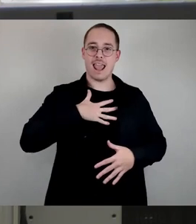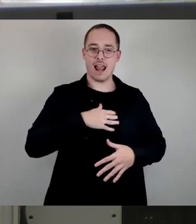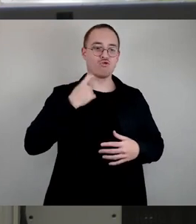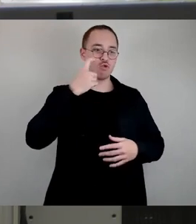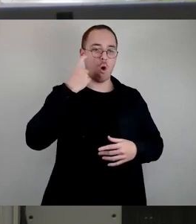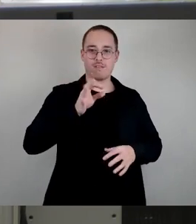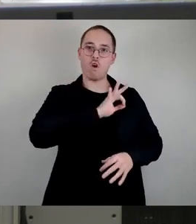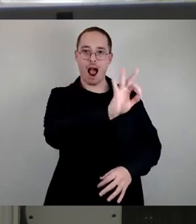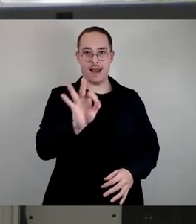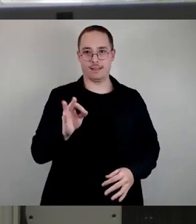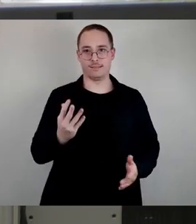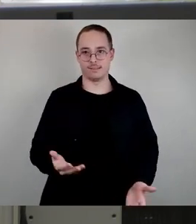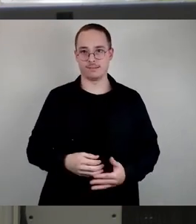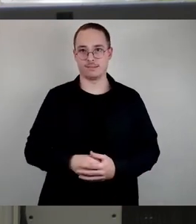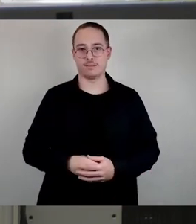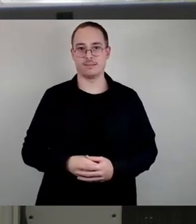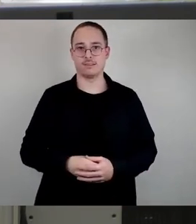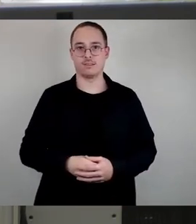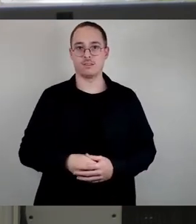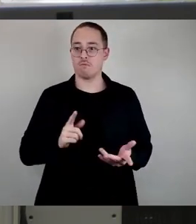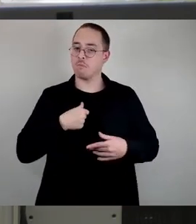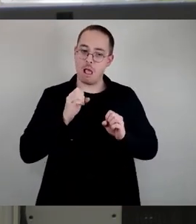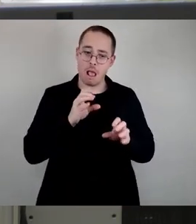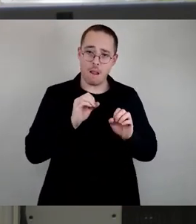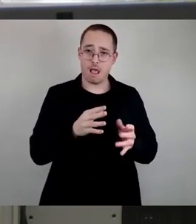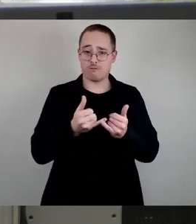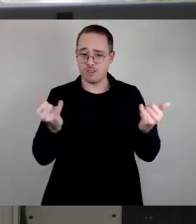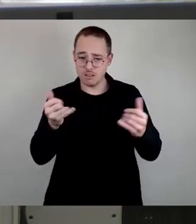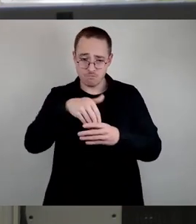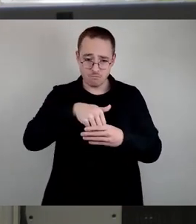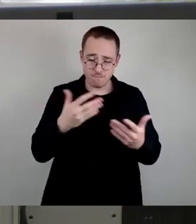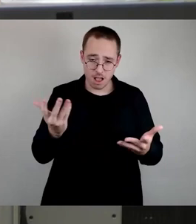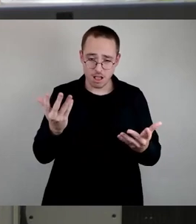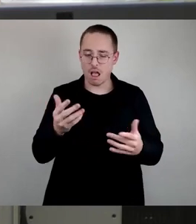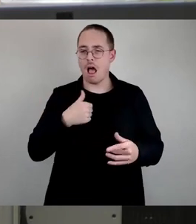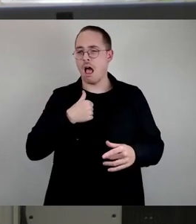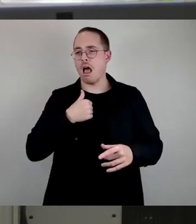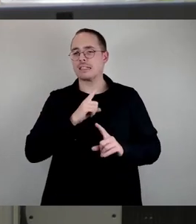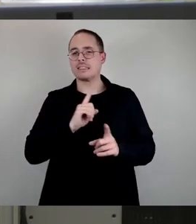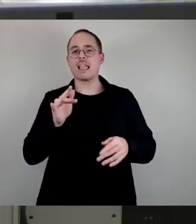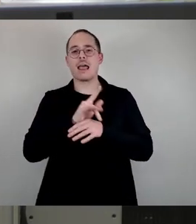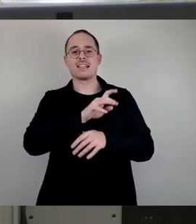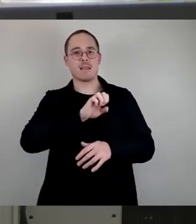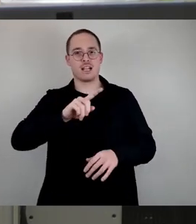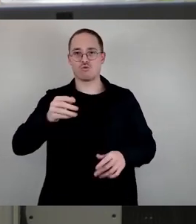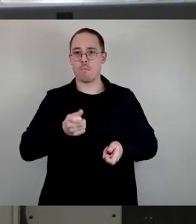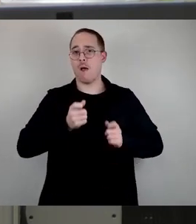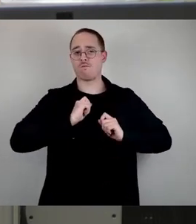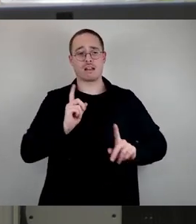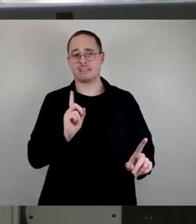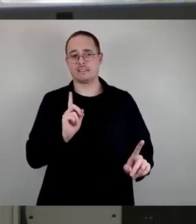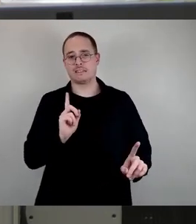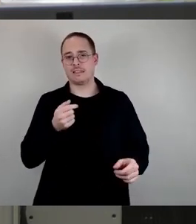wenn er das immer wieder erklärt, dass er eben nicht Antisemitismusbeauftragter ist, dass er eine